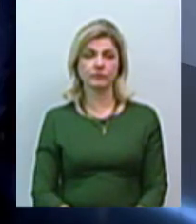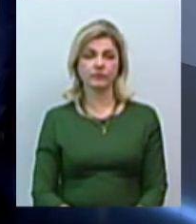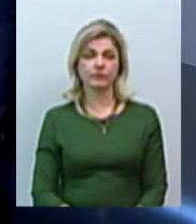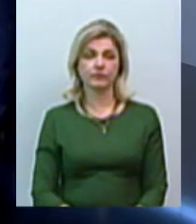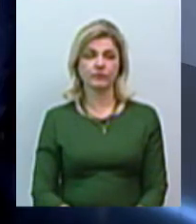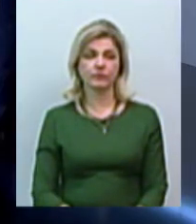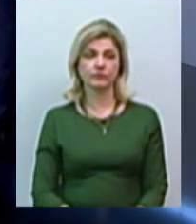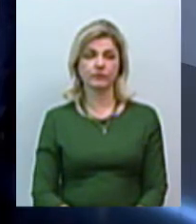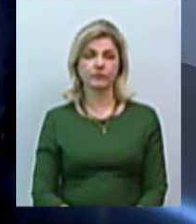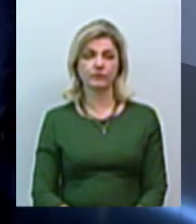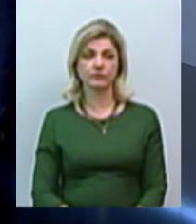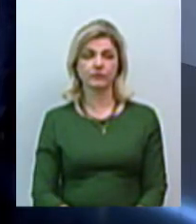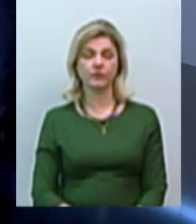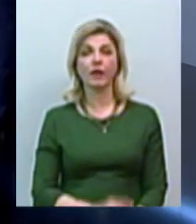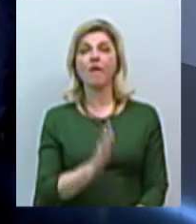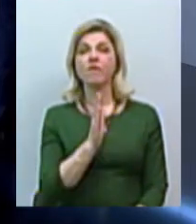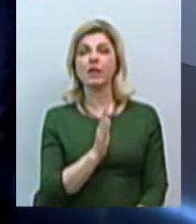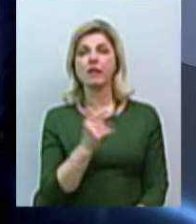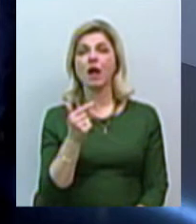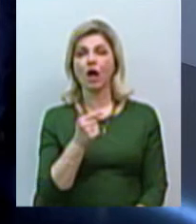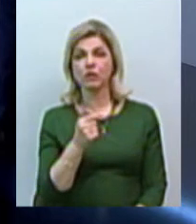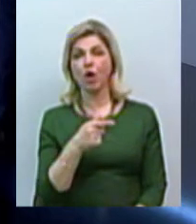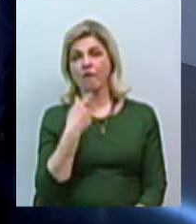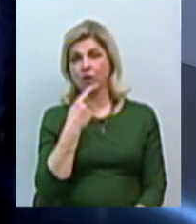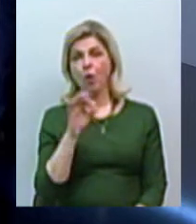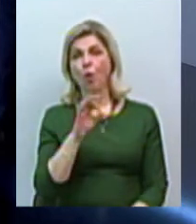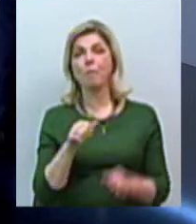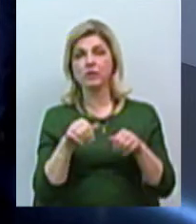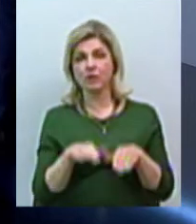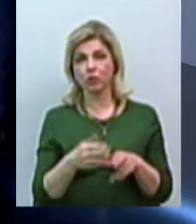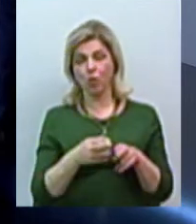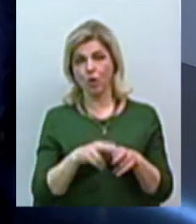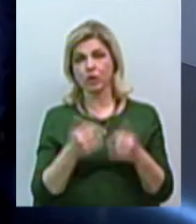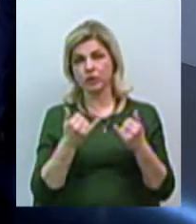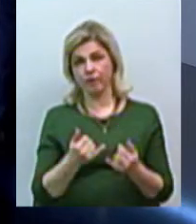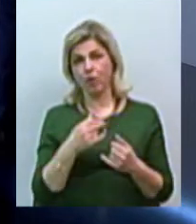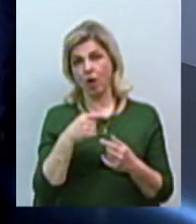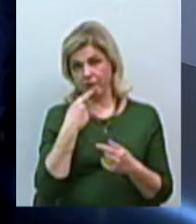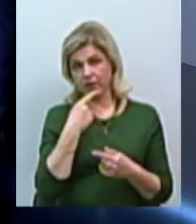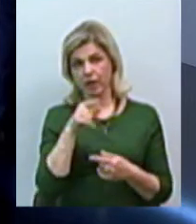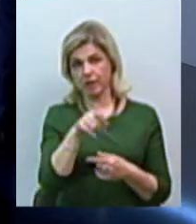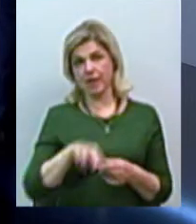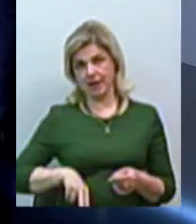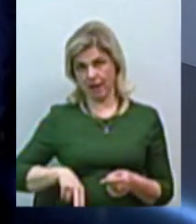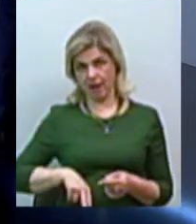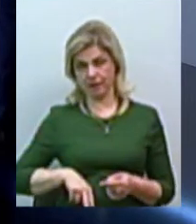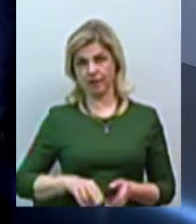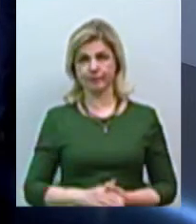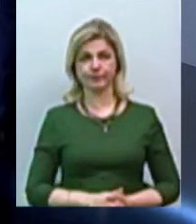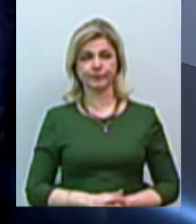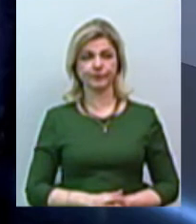До речі, Валентин Гайдаржи зазначав про постанову, яку щойно наголошував Юрій Анатолійович Кішко.